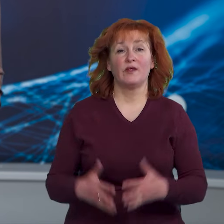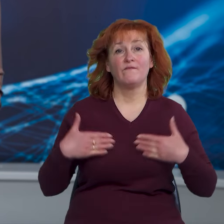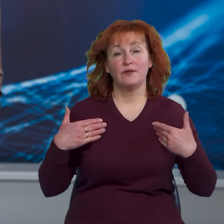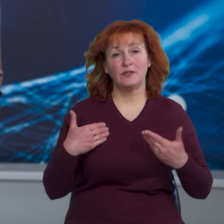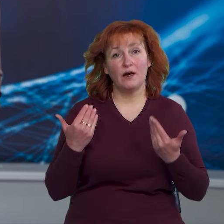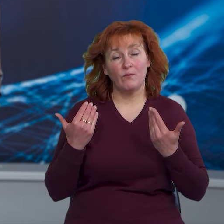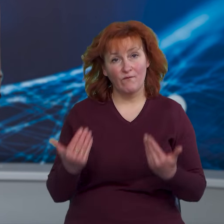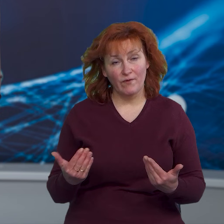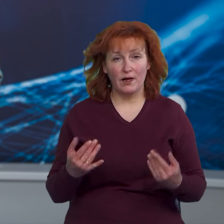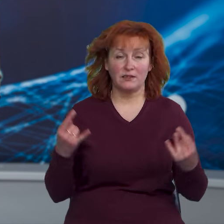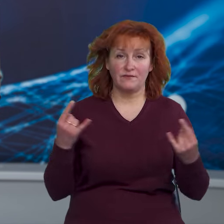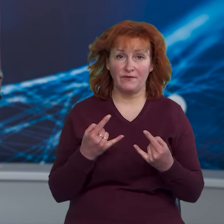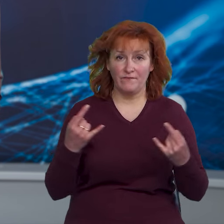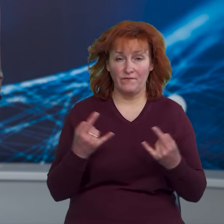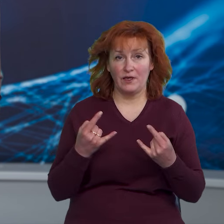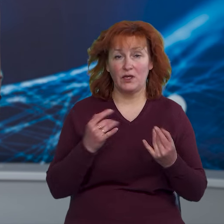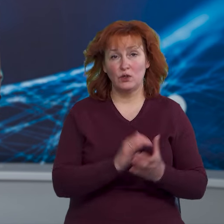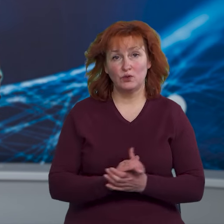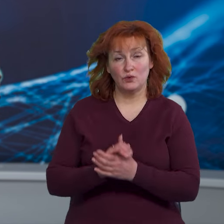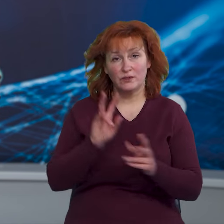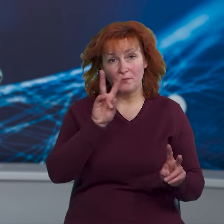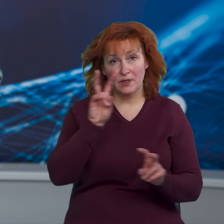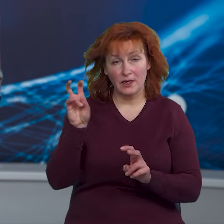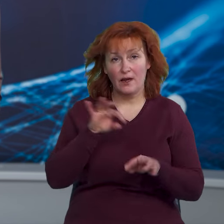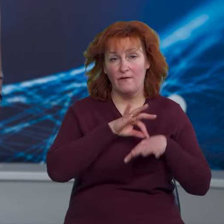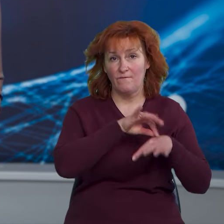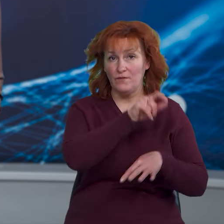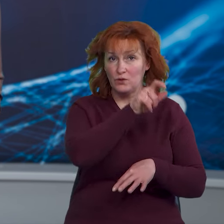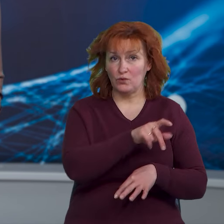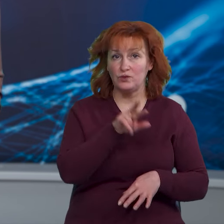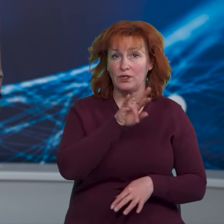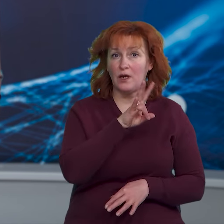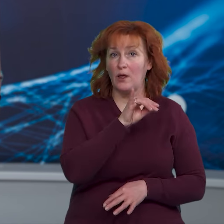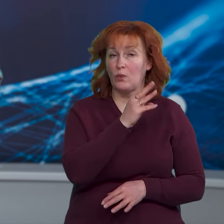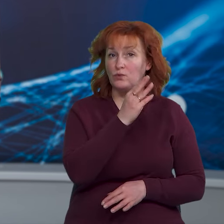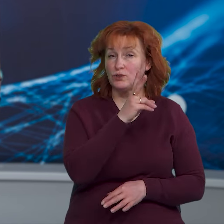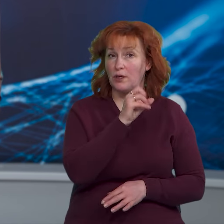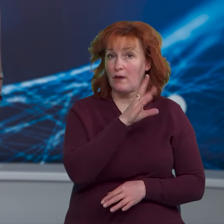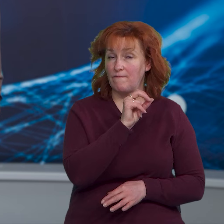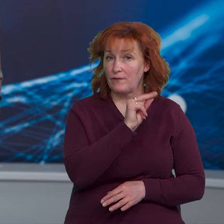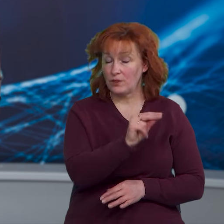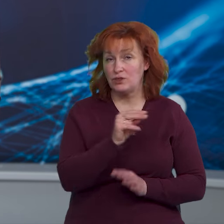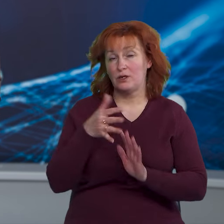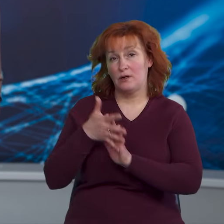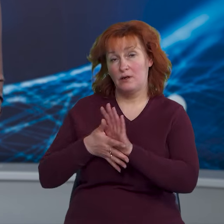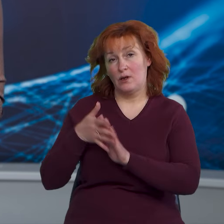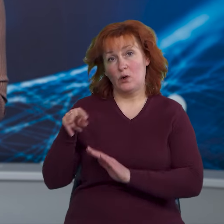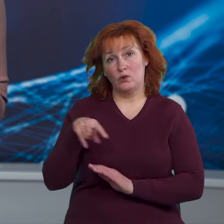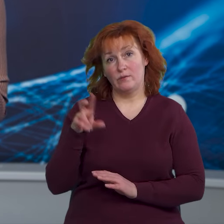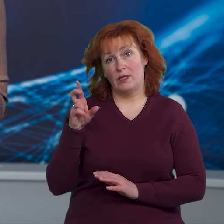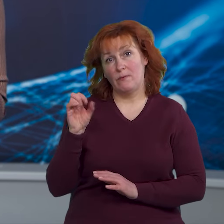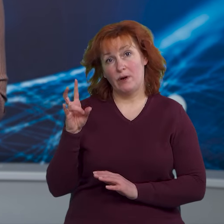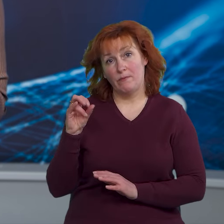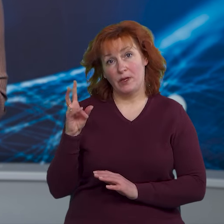Вітаю вас в ефірі Суспільне новини у студії Дар'я Янушкевич. Переклад жестовою мовою здійснює Людмила